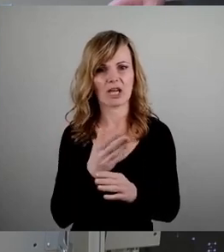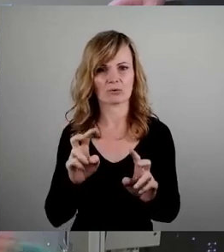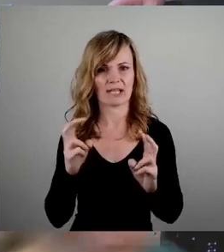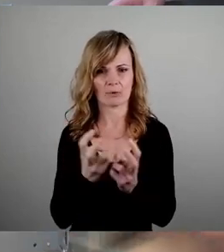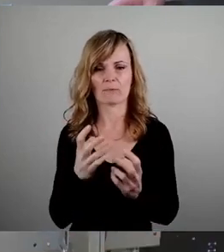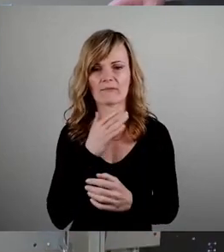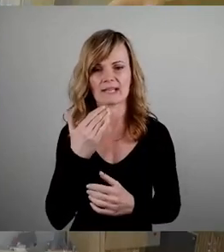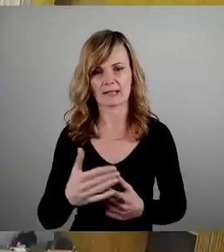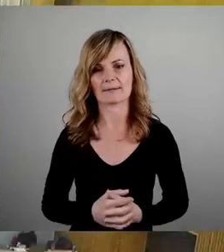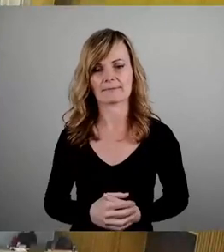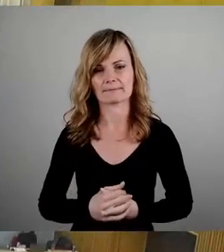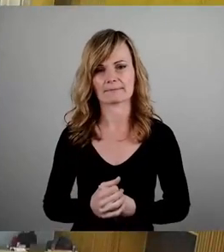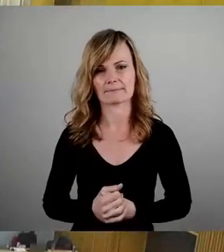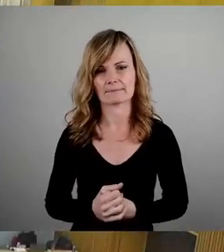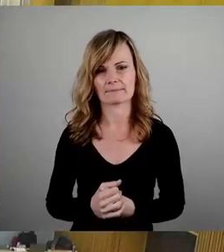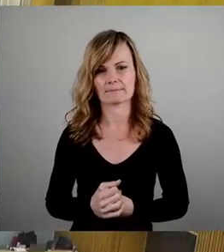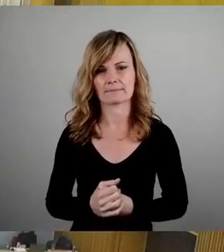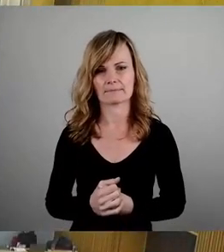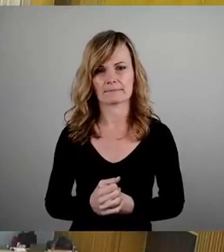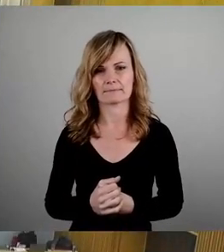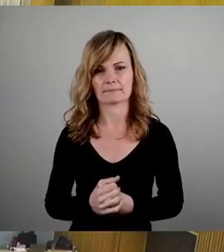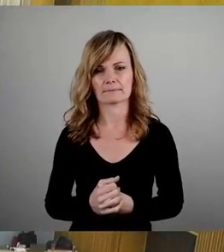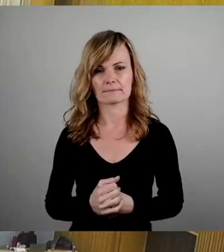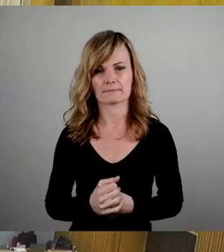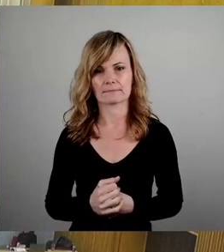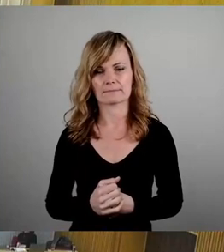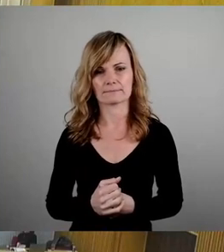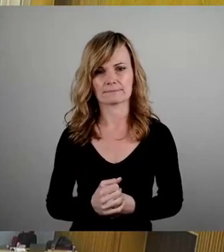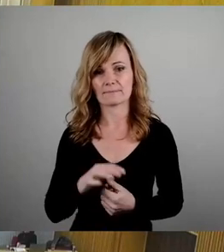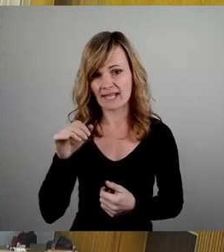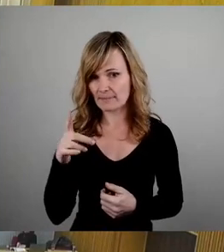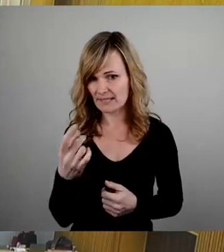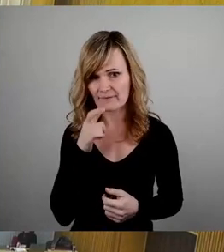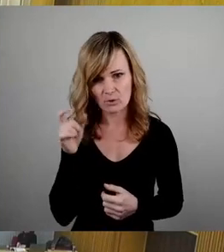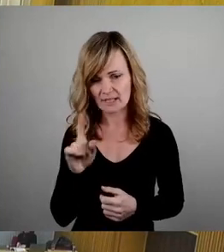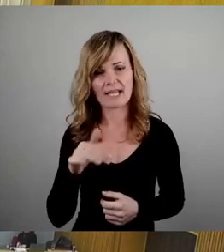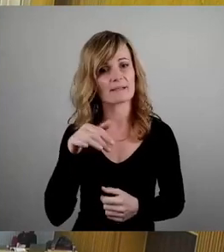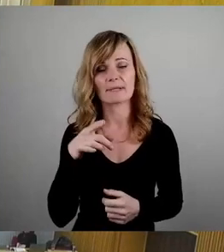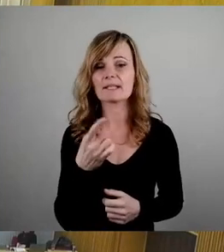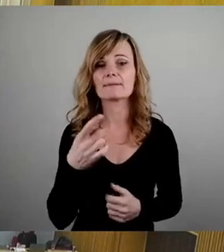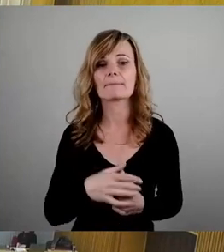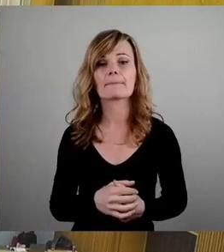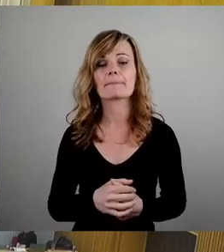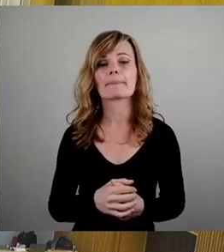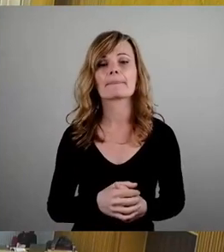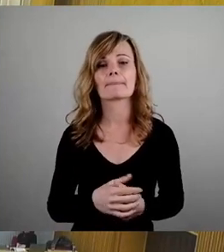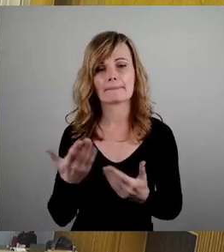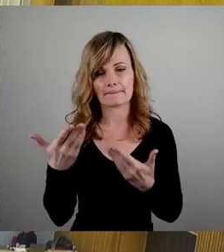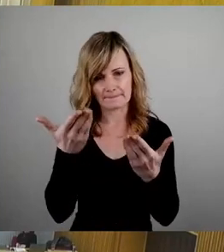Vielen Dank. So, wird SPD das Wort gewünscht? Nein, FDP das Wort gewünscht. Herr Blödner, bitte.